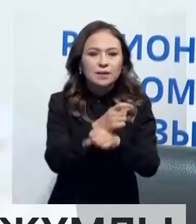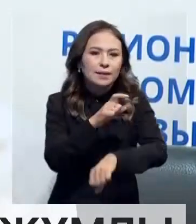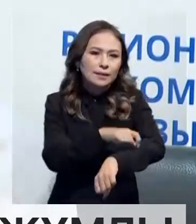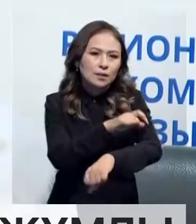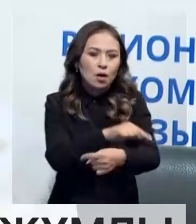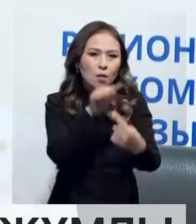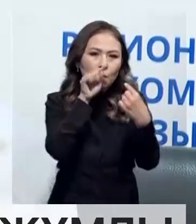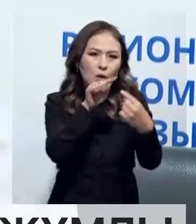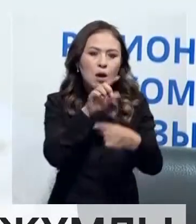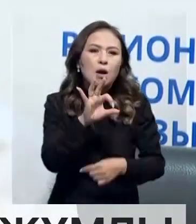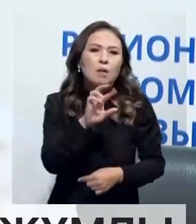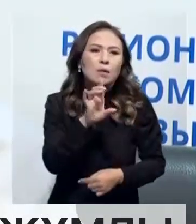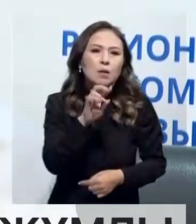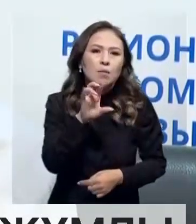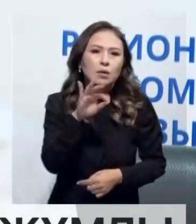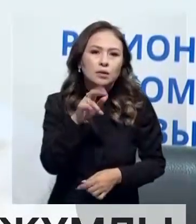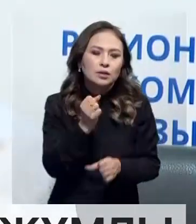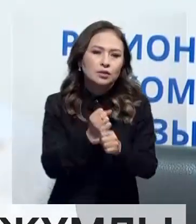қарсы апработқы жұмыстарын жүргізі бұтыру керек.